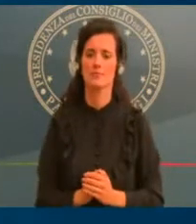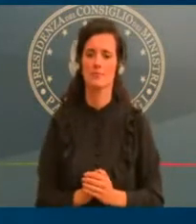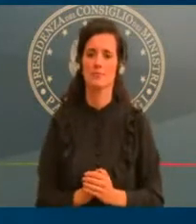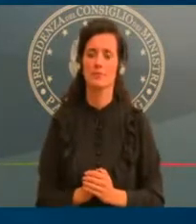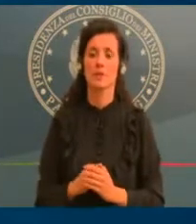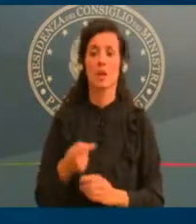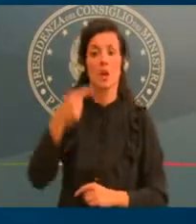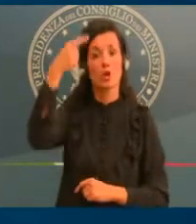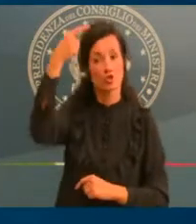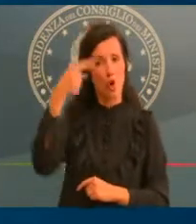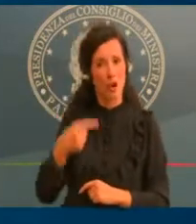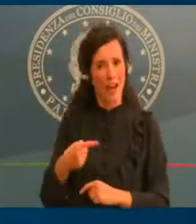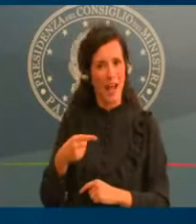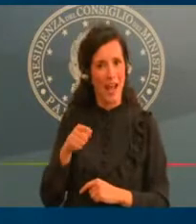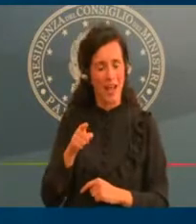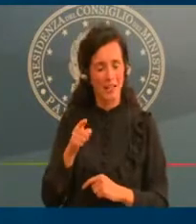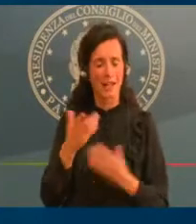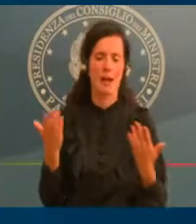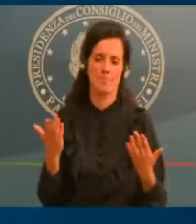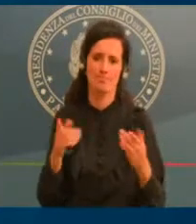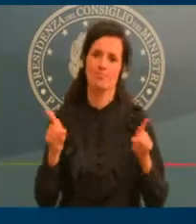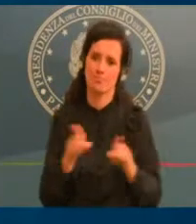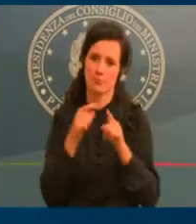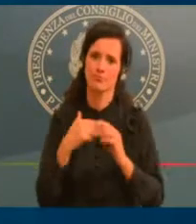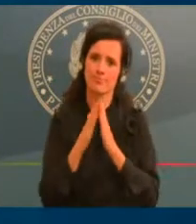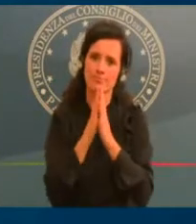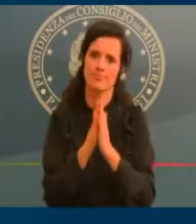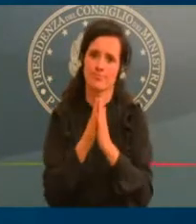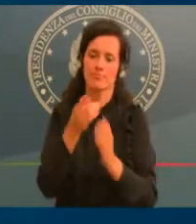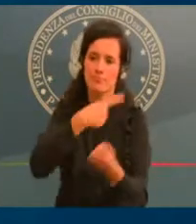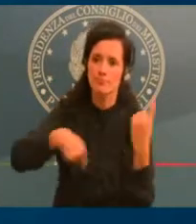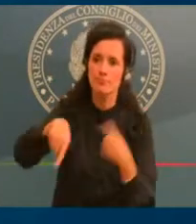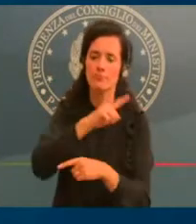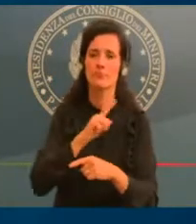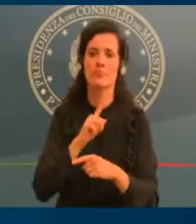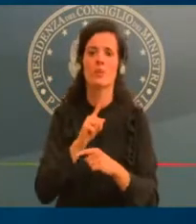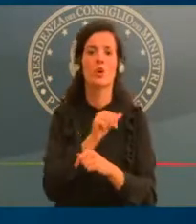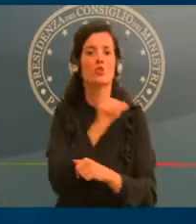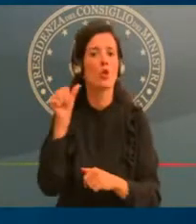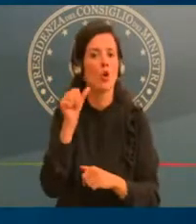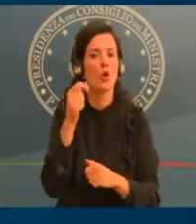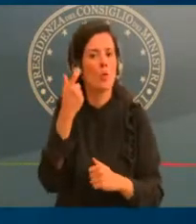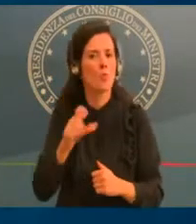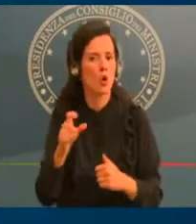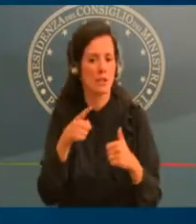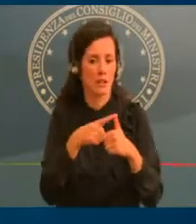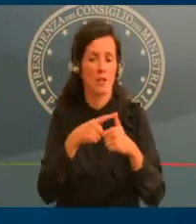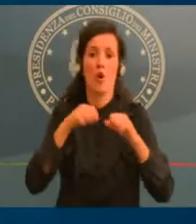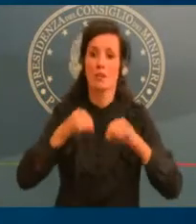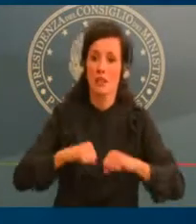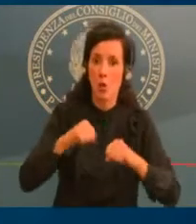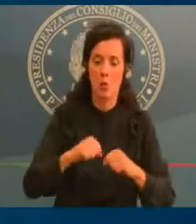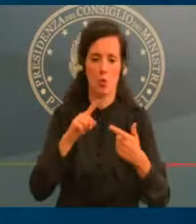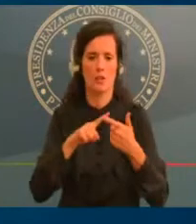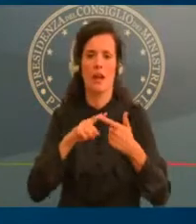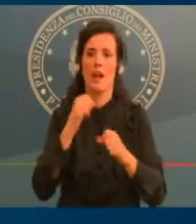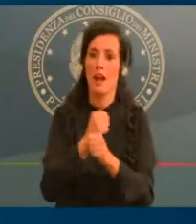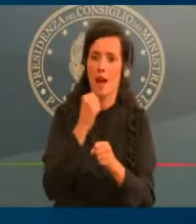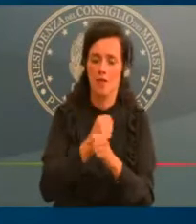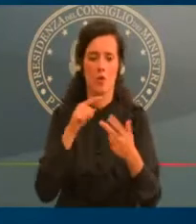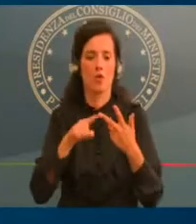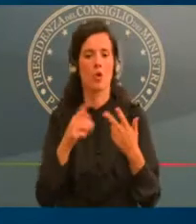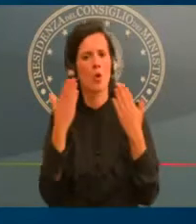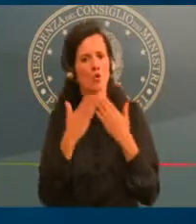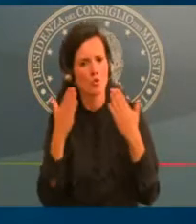salute, di lavoro, di studio o situazioni di necessità. Nei giorni festivi e